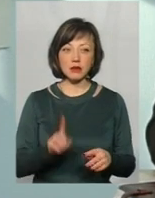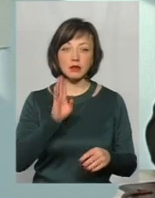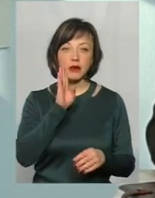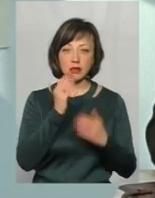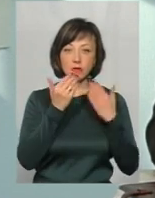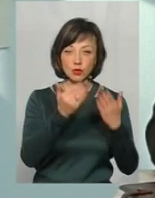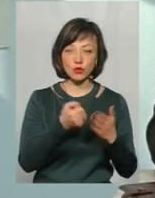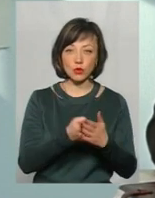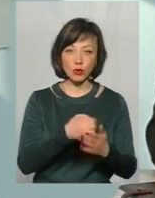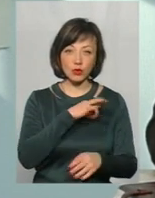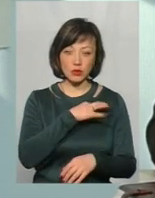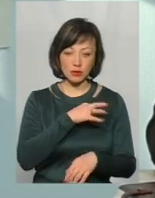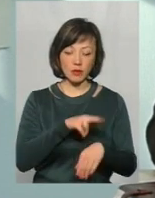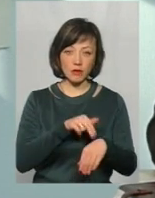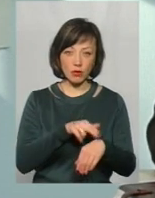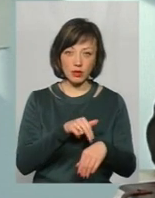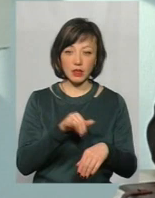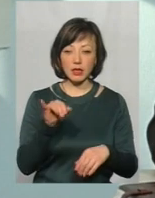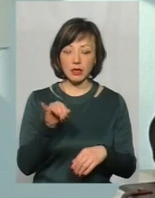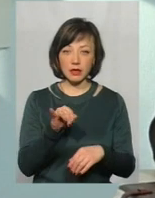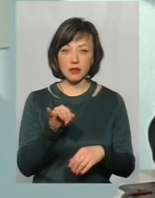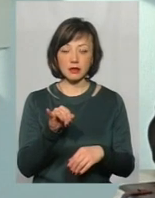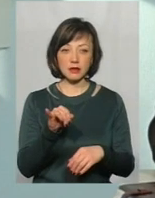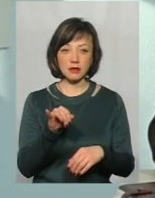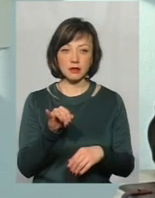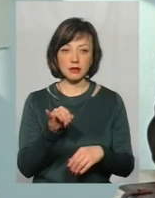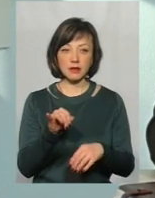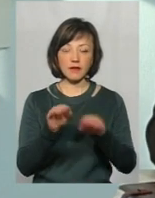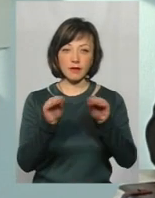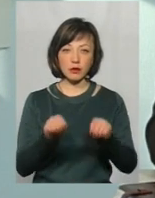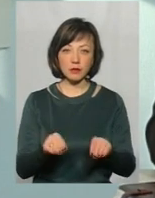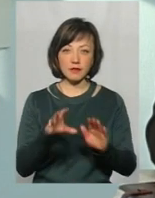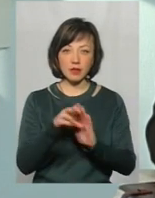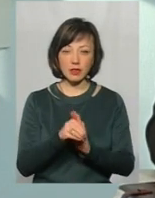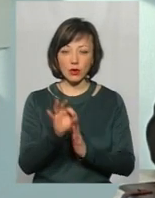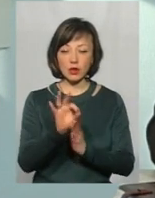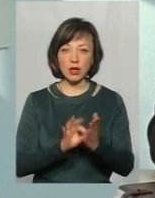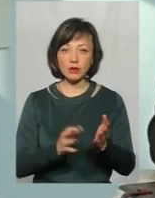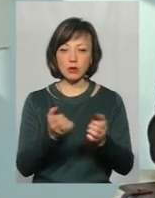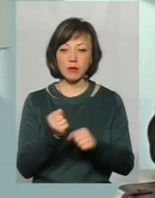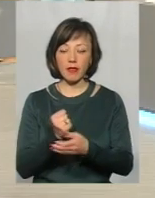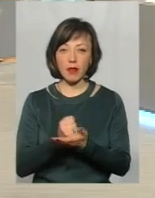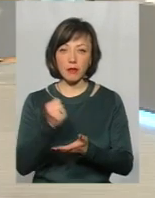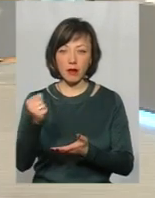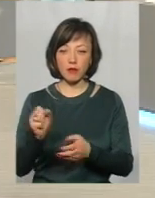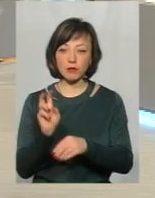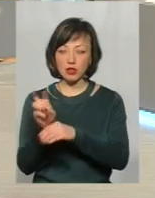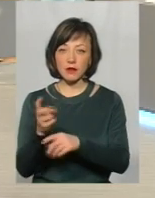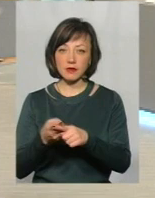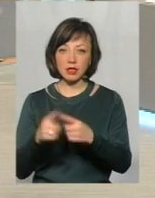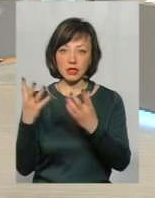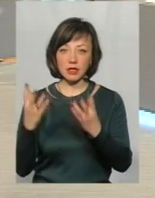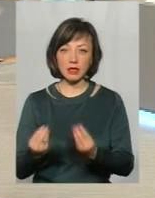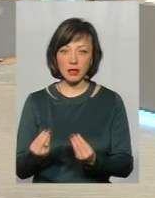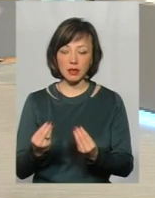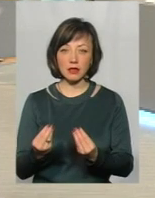звернулася до слідчого, до правоохоронних органів, її прийняв слідчий, внесені відомості, одразу ж отримала направлення, пішла в той же день, наприклад,